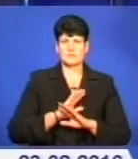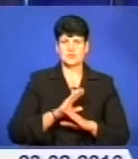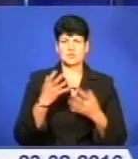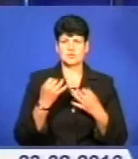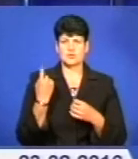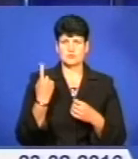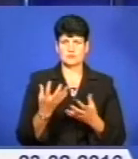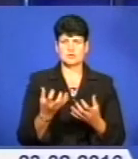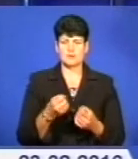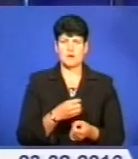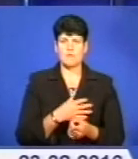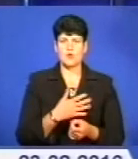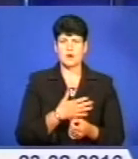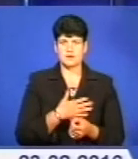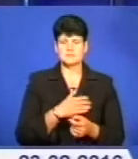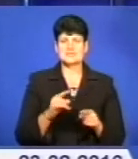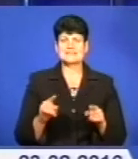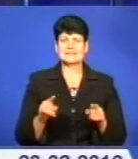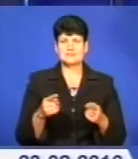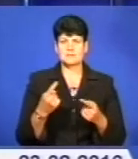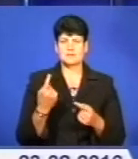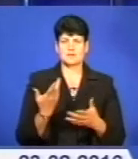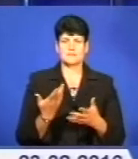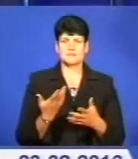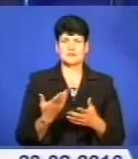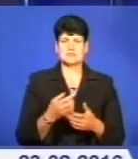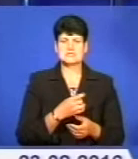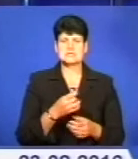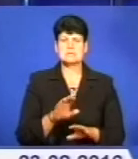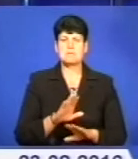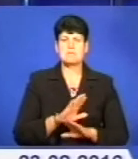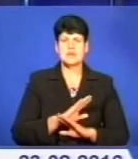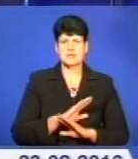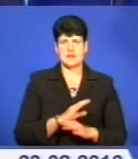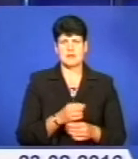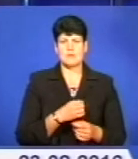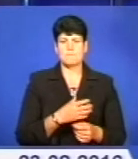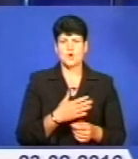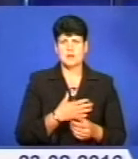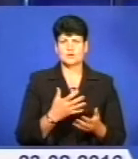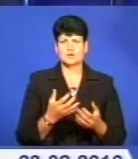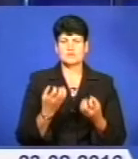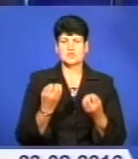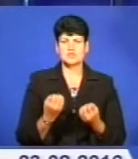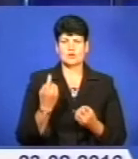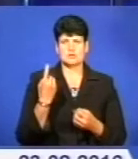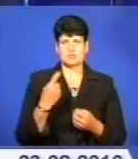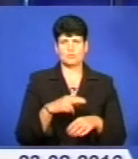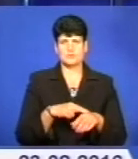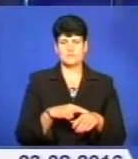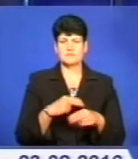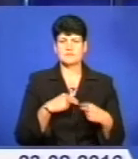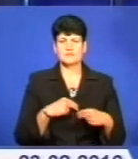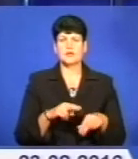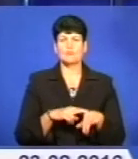отримав поранення. Під час затримання озброєного нападника смертельне поранення отримав ще один поліцейський. Працівники поліції теж